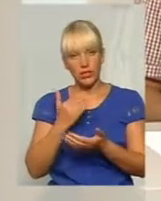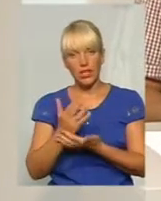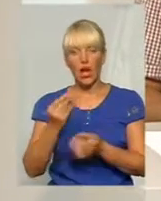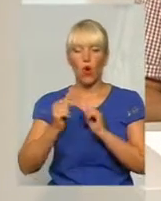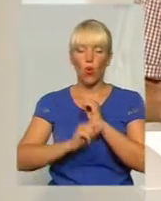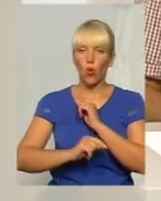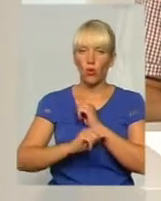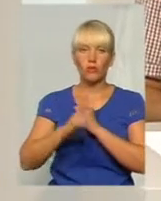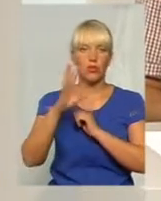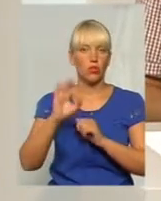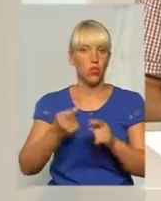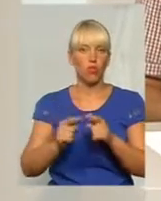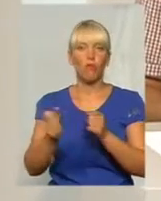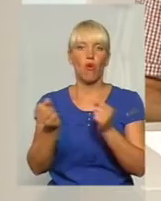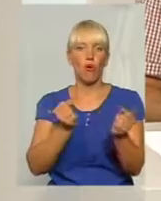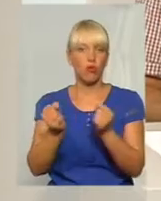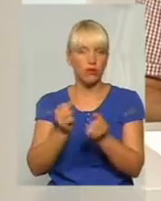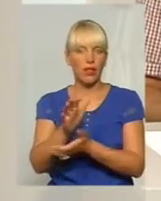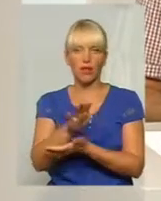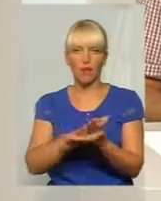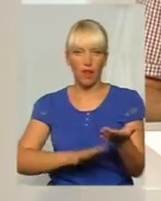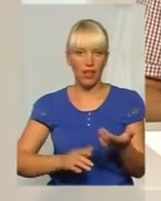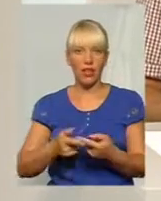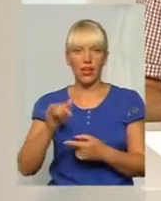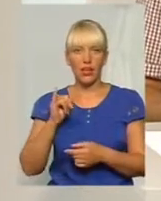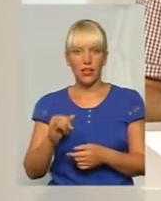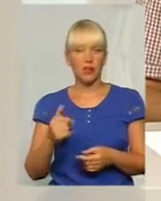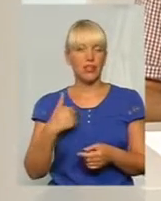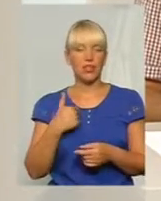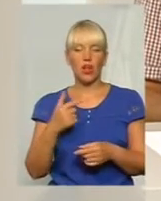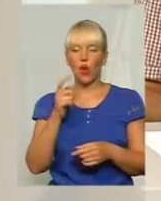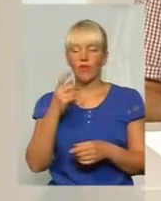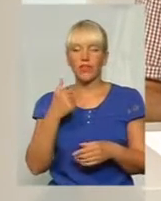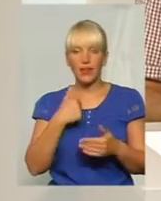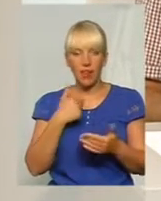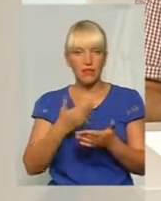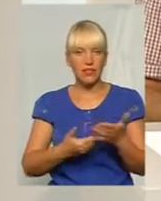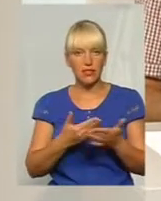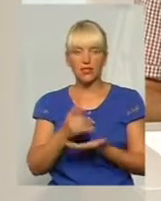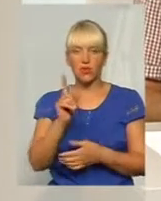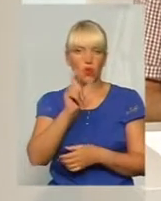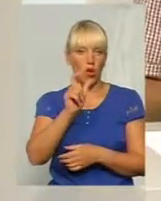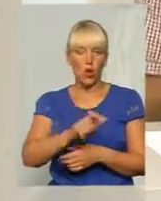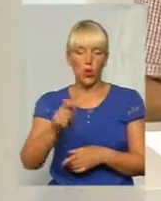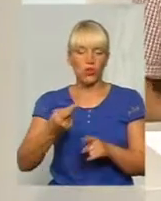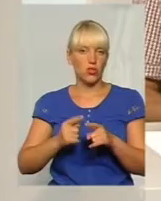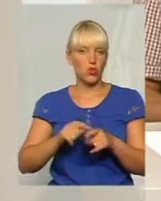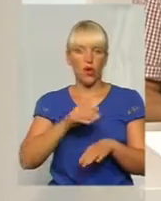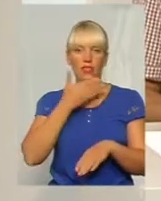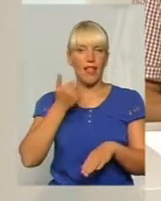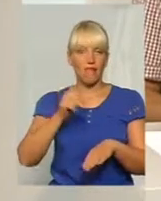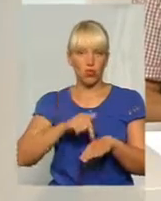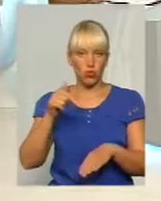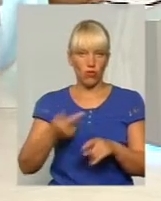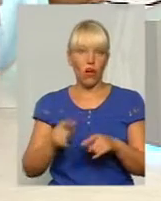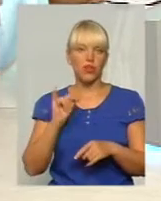триває, але мені здається, що люди цього не відчувають так, як би цього хотілося. Тож, я представлю наших